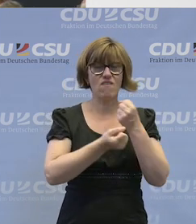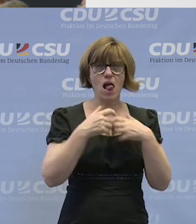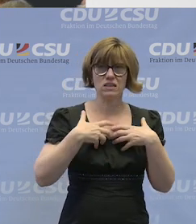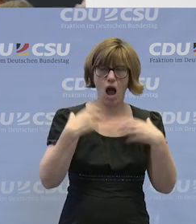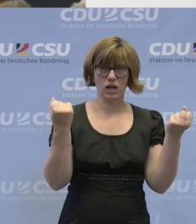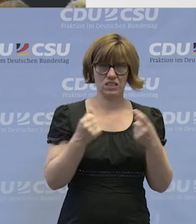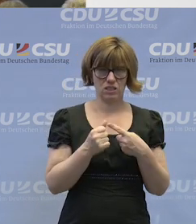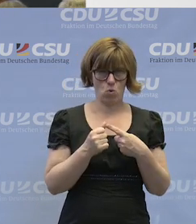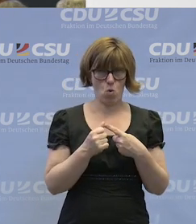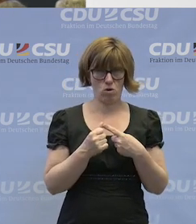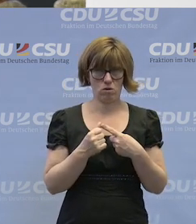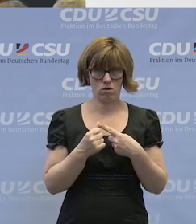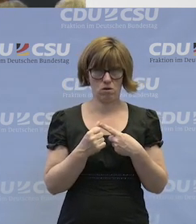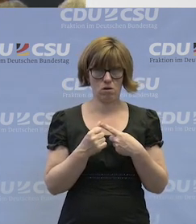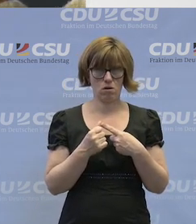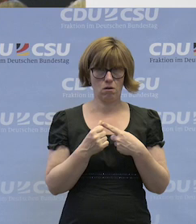Aggression